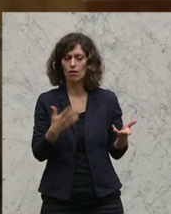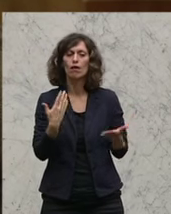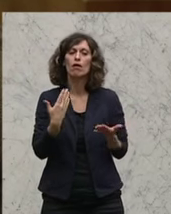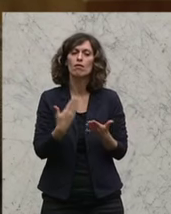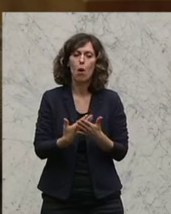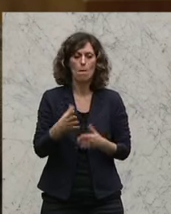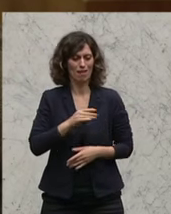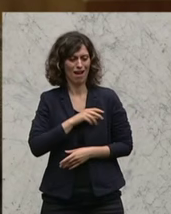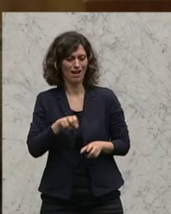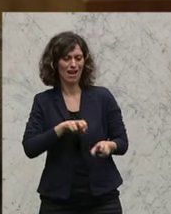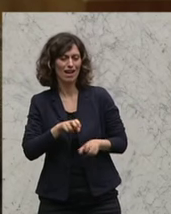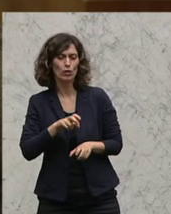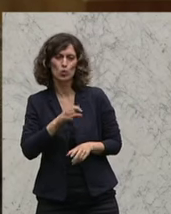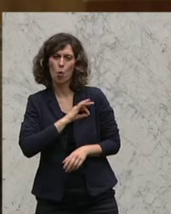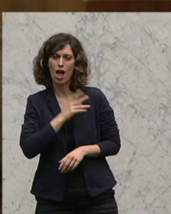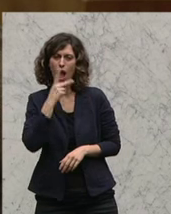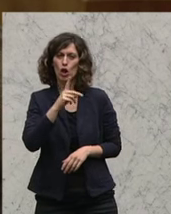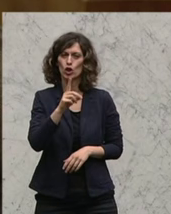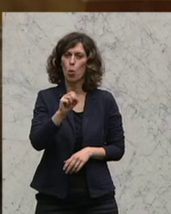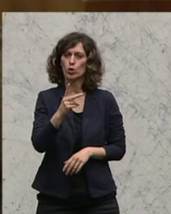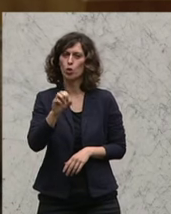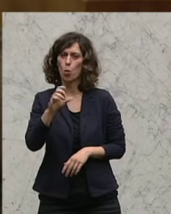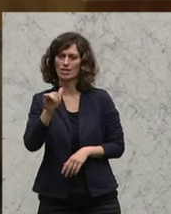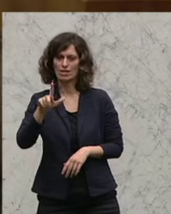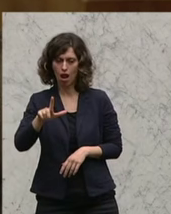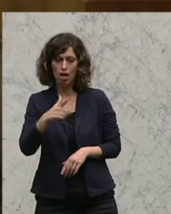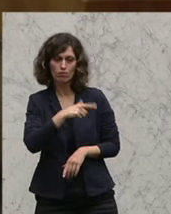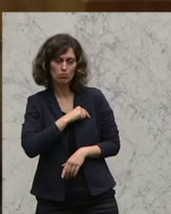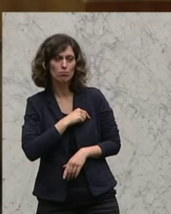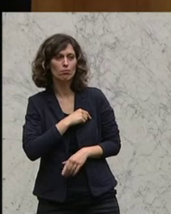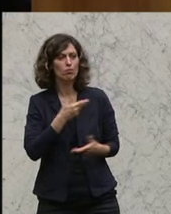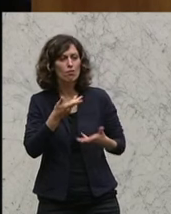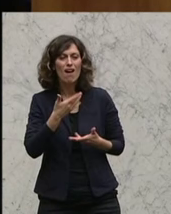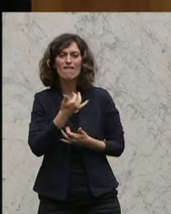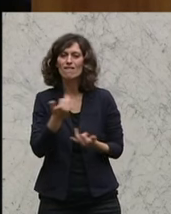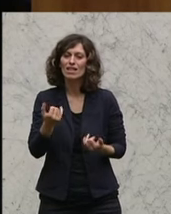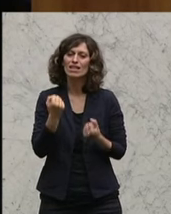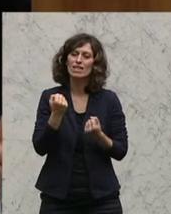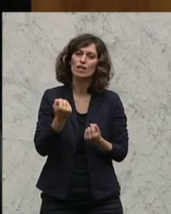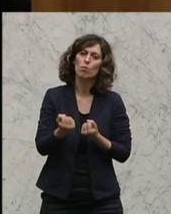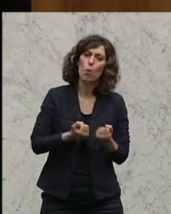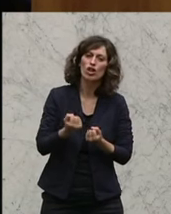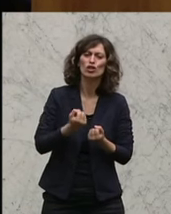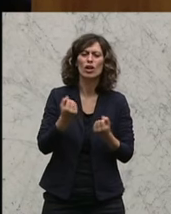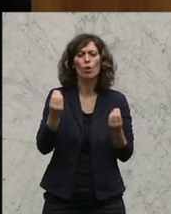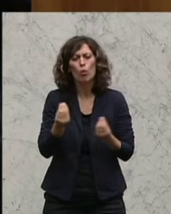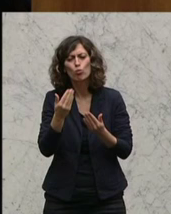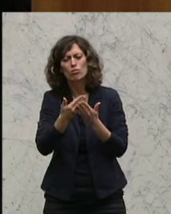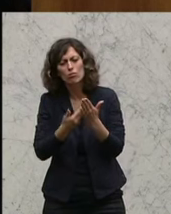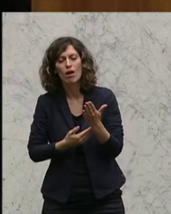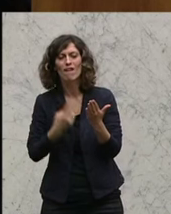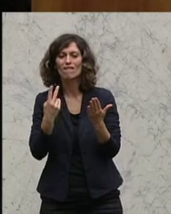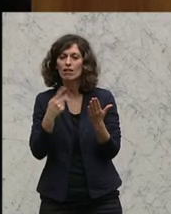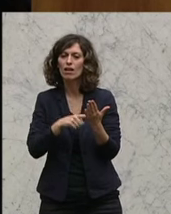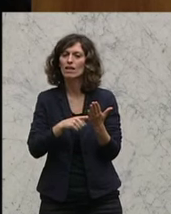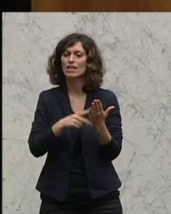Regierungskollegen Hans-Peter Toskuzil auch in der Ausrichtung, gerade wenn es um die sicherheitspolitischen Anliegen im Gesamten geht, auch eines